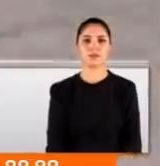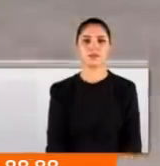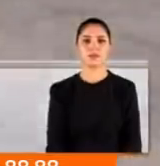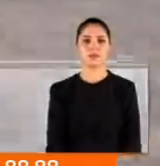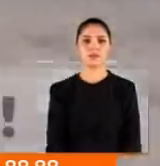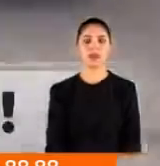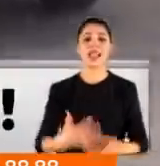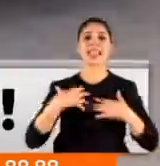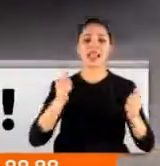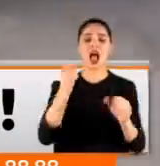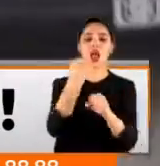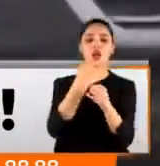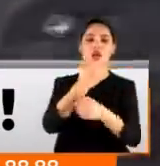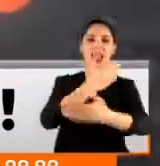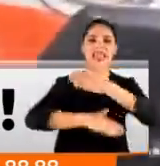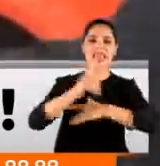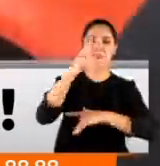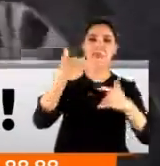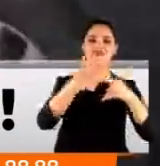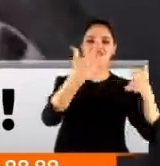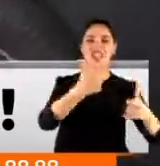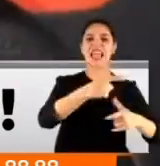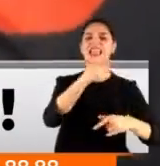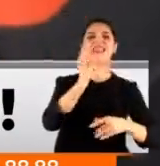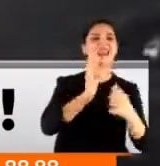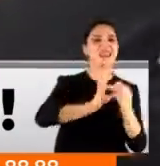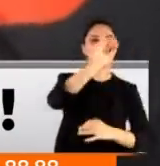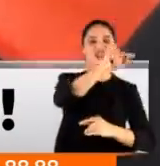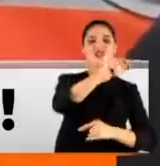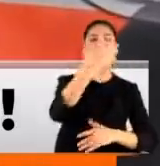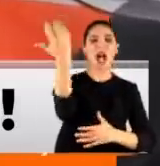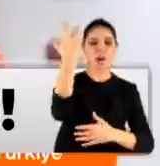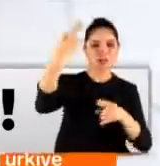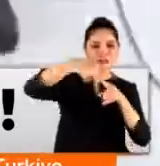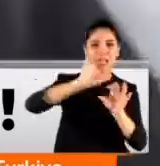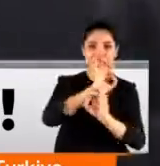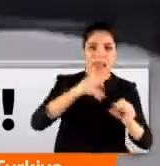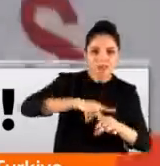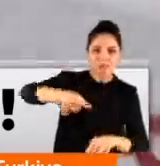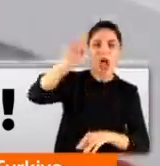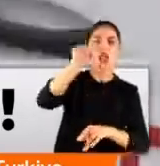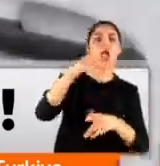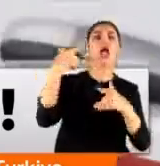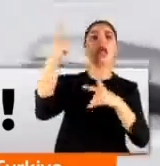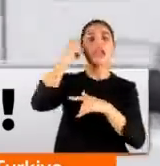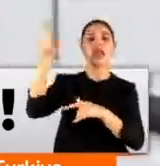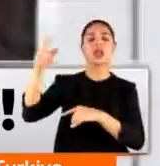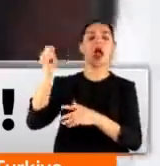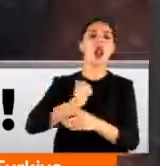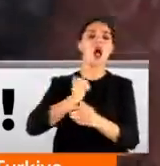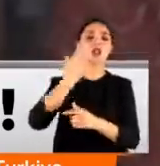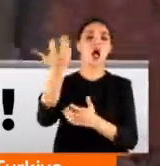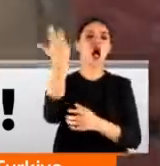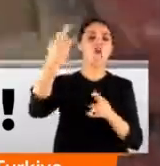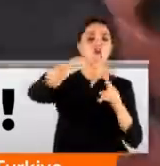Sağlık görevlileri yaralanan bir Filistinliyi ambulansa bindirdi. Tam hareket edecekleri an İsrail askerleri ambulansa binip yaralı